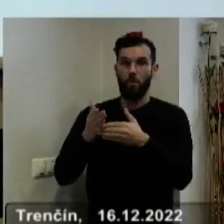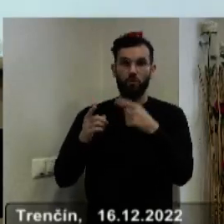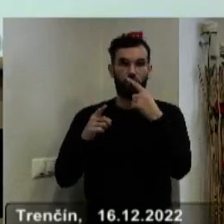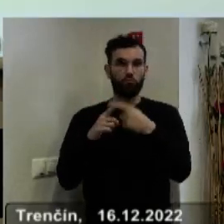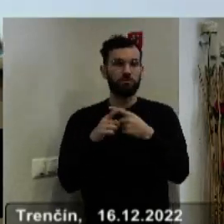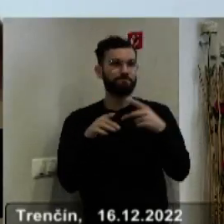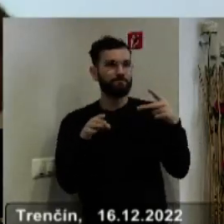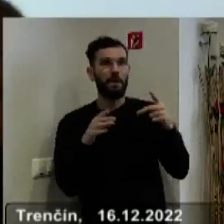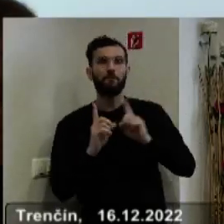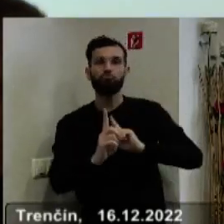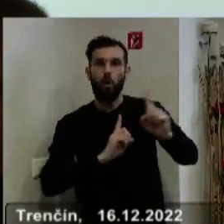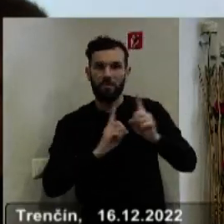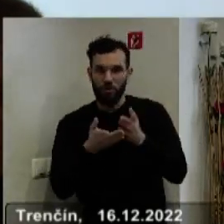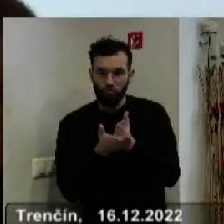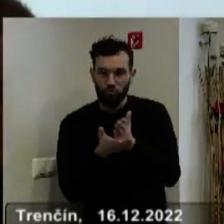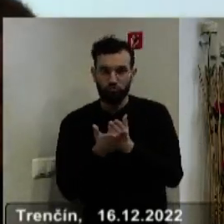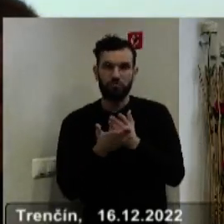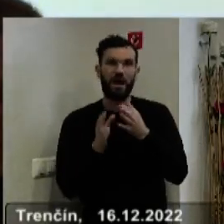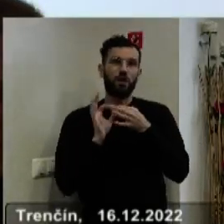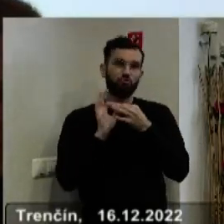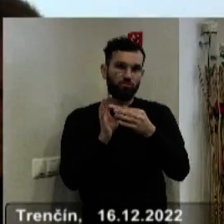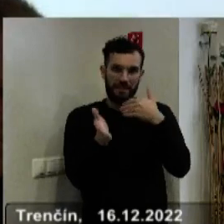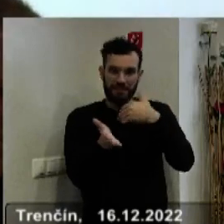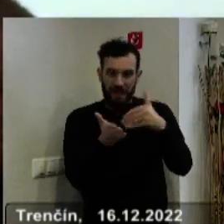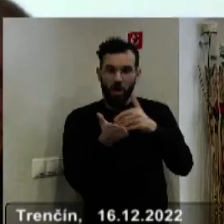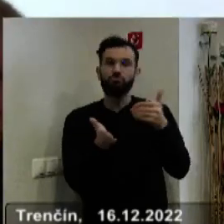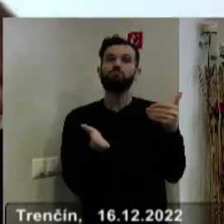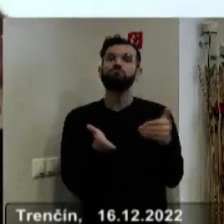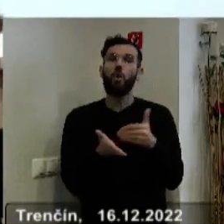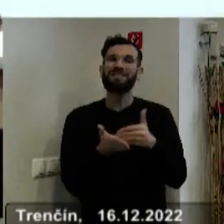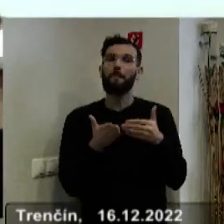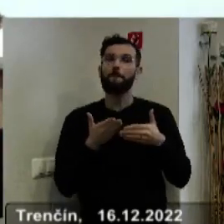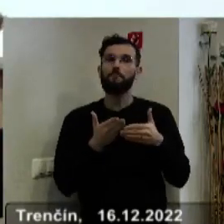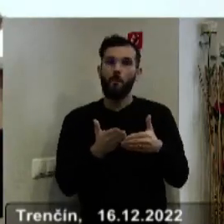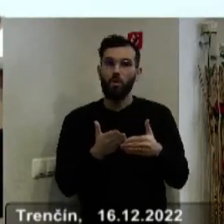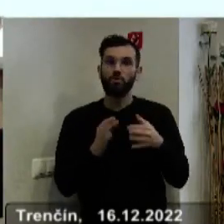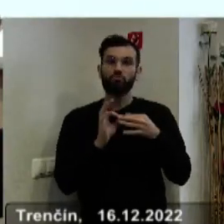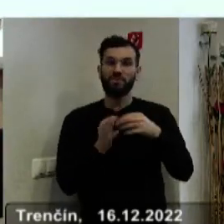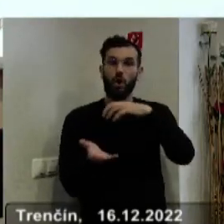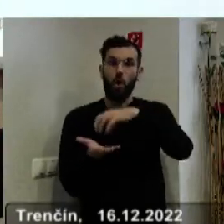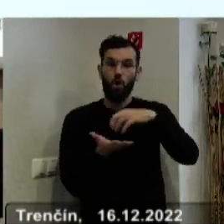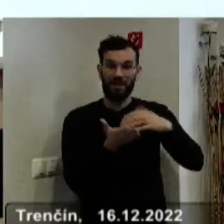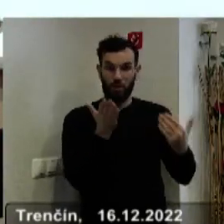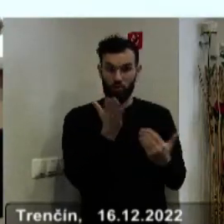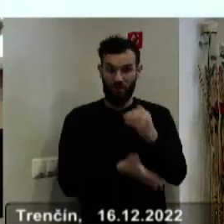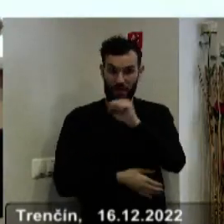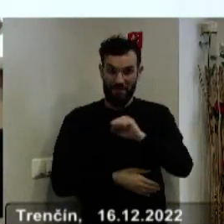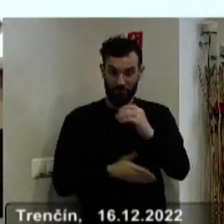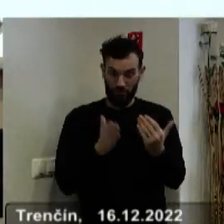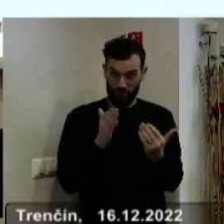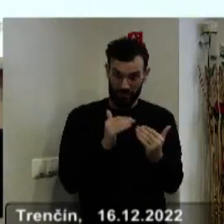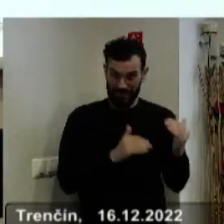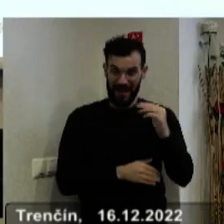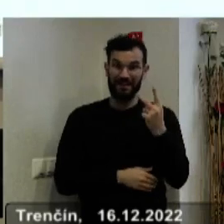odľahčovaciu službu, prepravnú službu, ale aj monitorovania a signalizácia potreby pomoci. Tá bude pre okresy Nové mesto nad Váhom